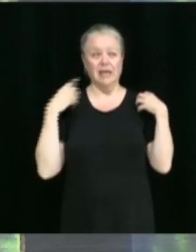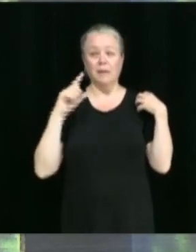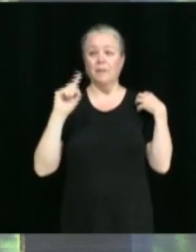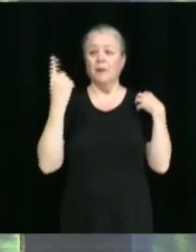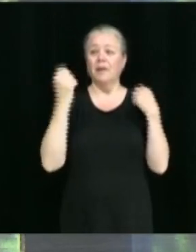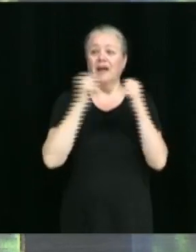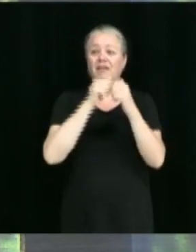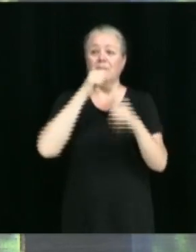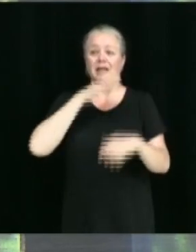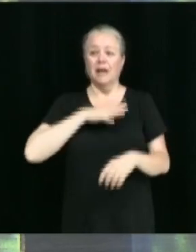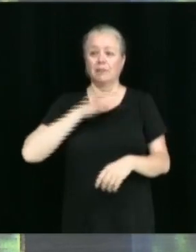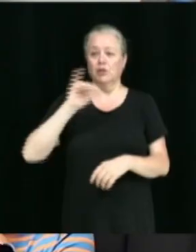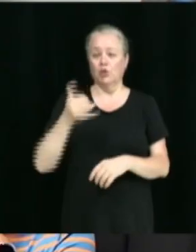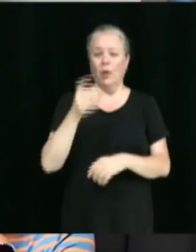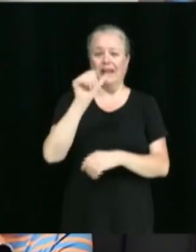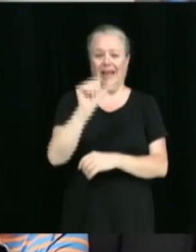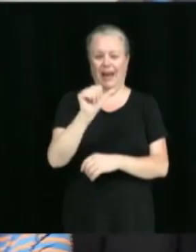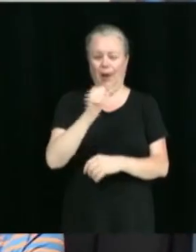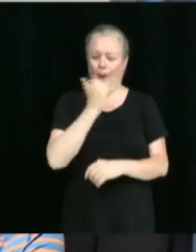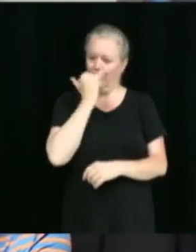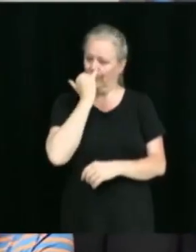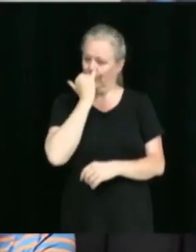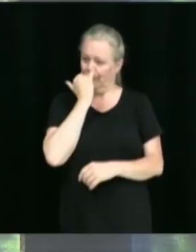par Mme Joanne Allard.